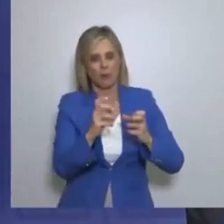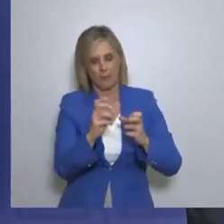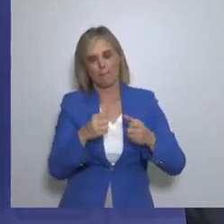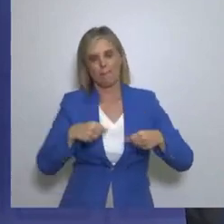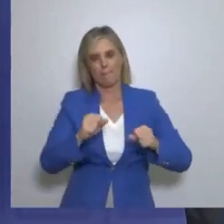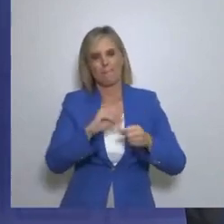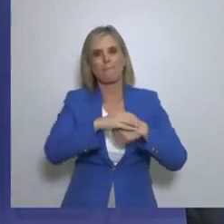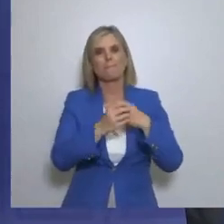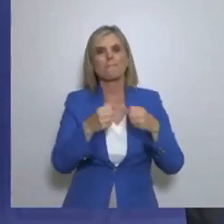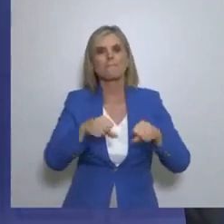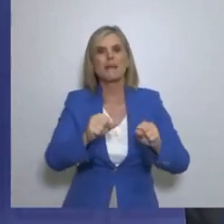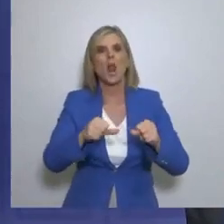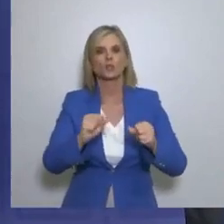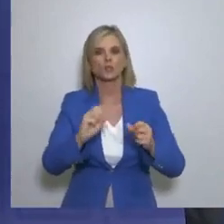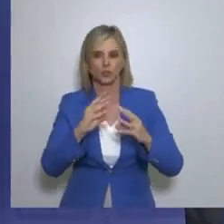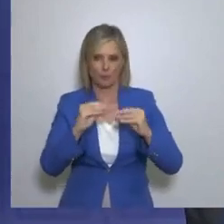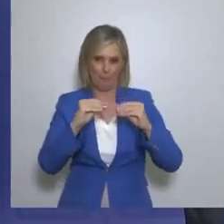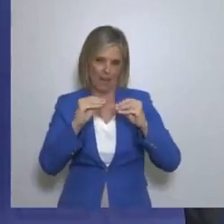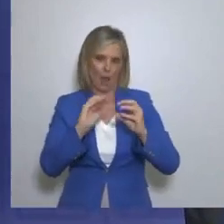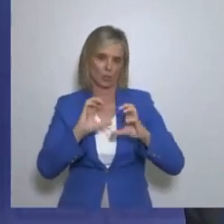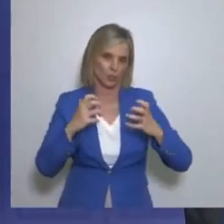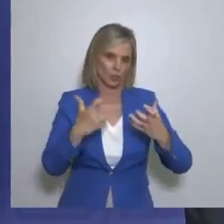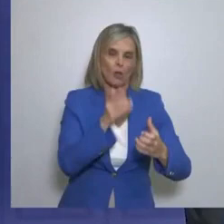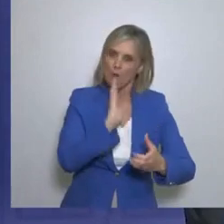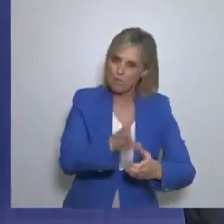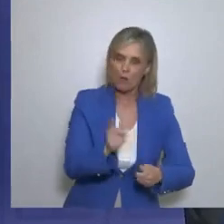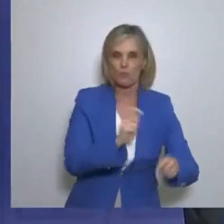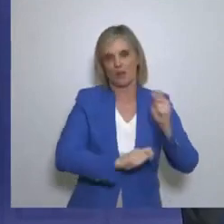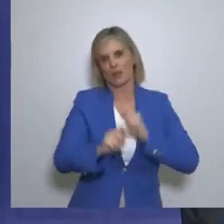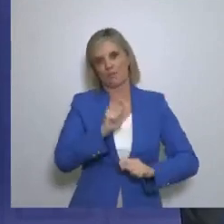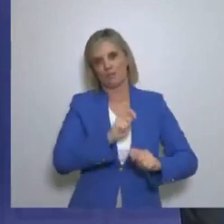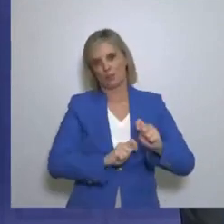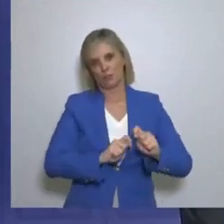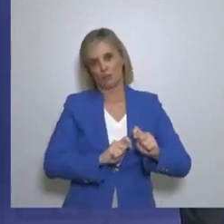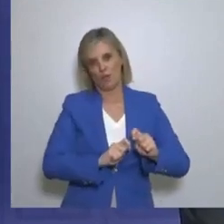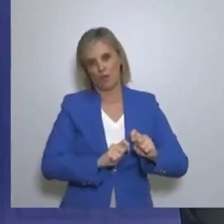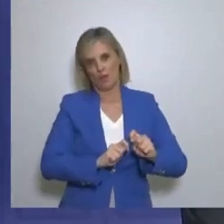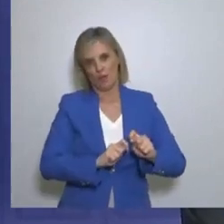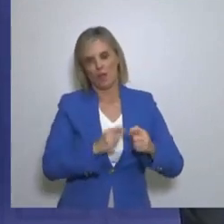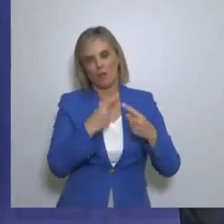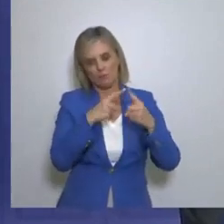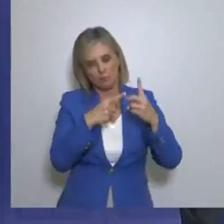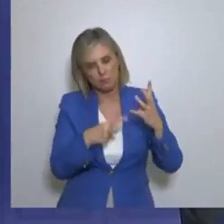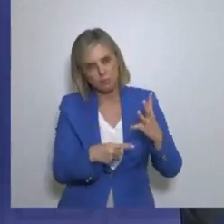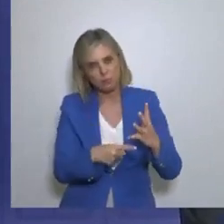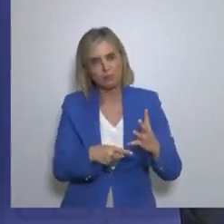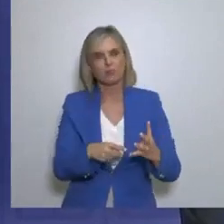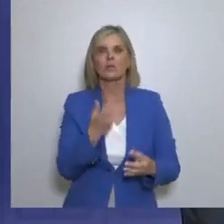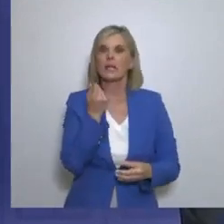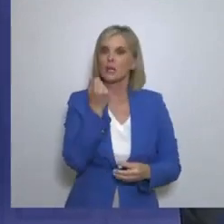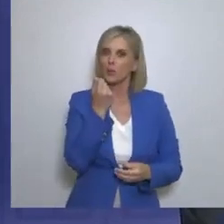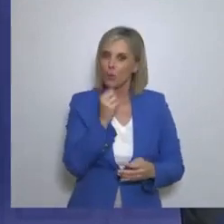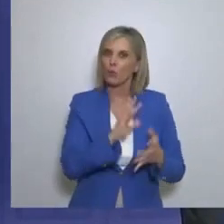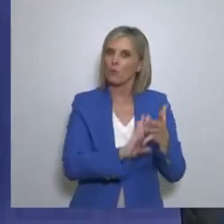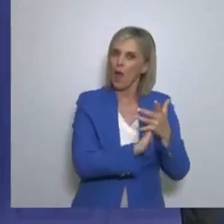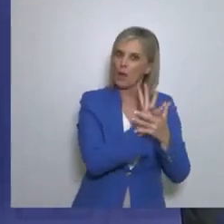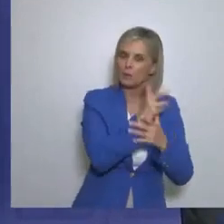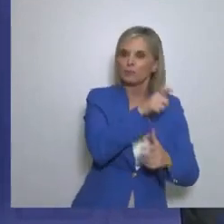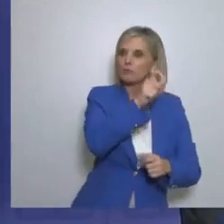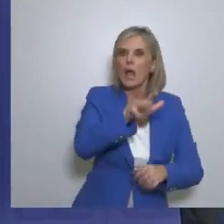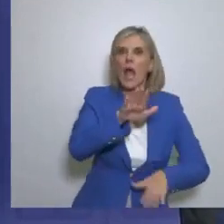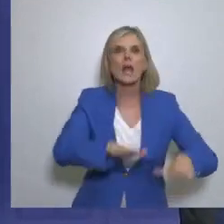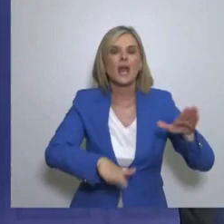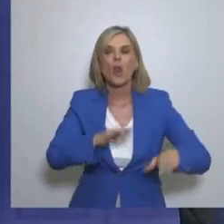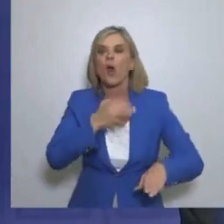δημιουργήσει πραγματικά Μια τεράστια παραγωγή Ο οποία μπορεί να ξεπεράσει ακόμη και τη βιομηχανία Και θα αναπτύξει οικονομικά Βέβαια κάθε γωνιά της